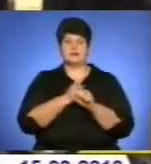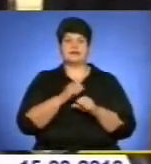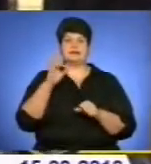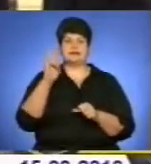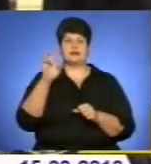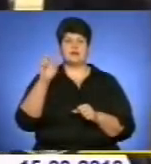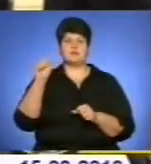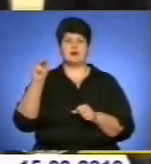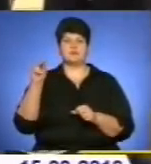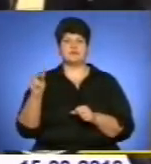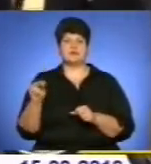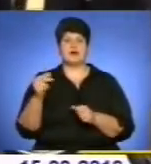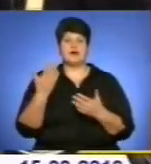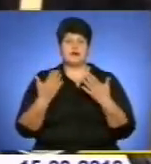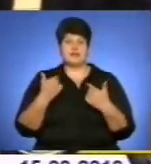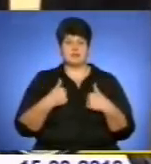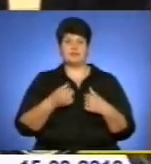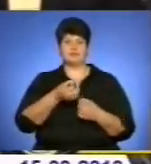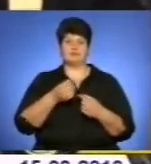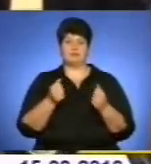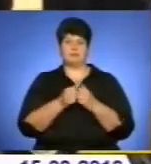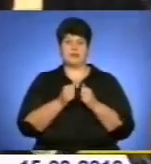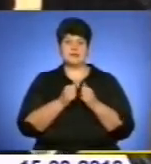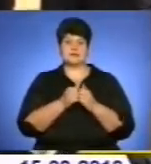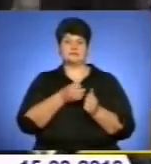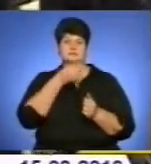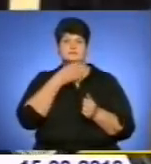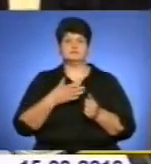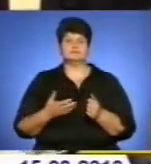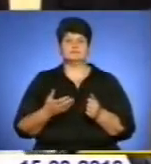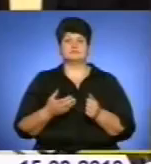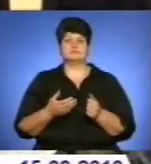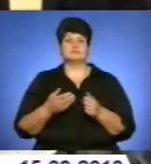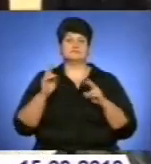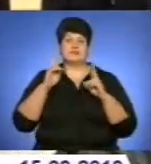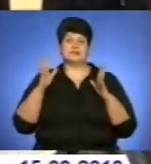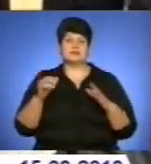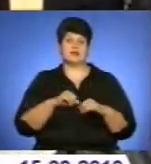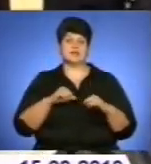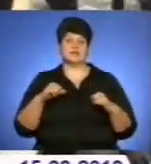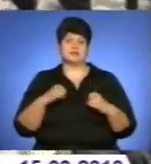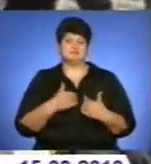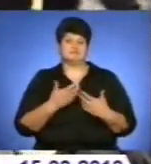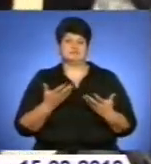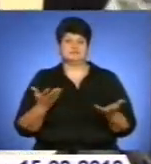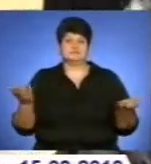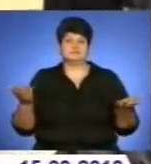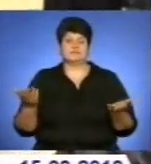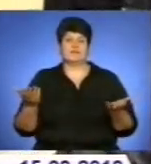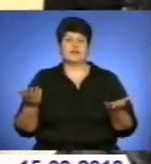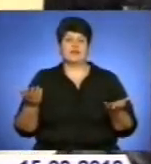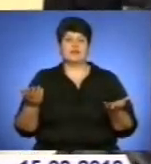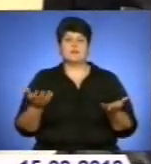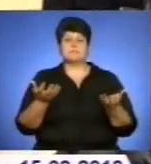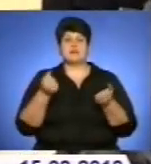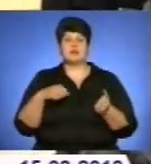ракет, щось таке низоквершене. І я вирішила отак, що ця модель настільки мені подобається. Образ створювала